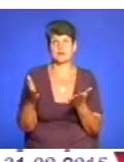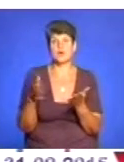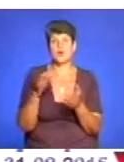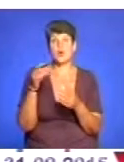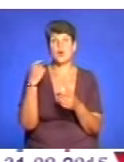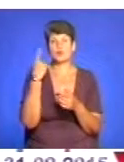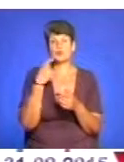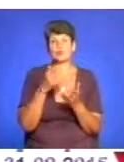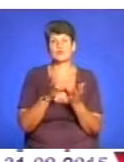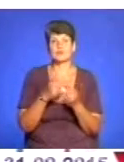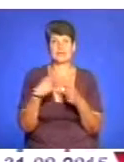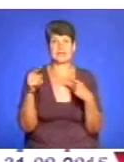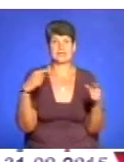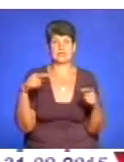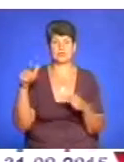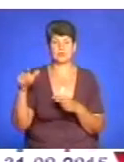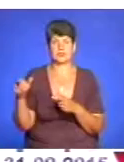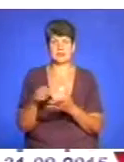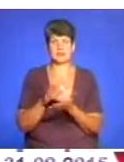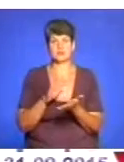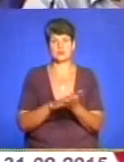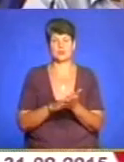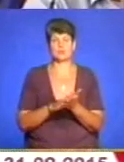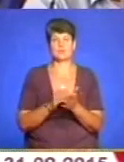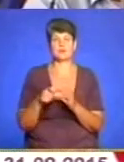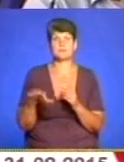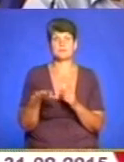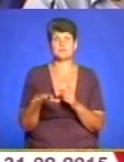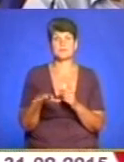різних службах заведені на різних осіб, які зареєстровані в житлових приміщеннях.